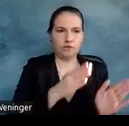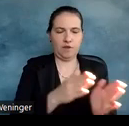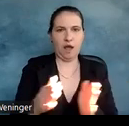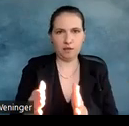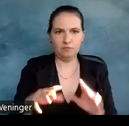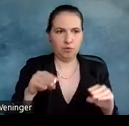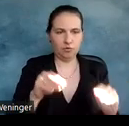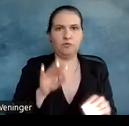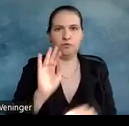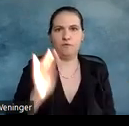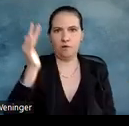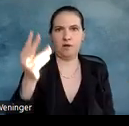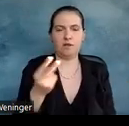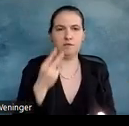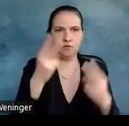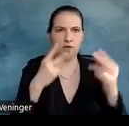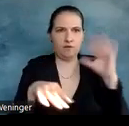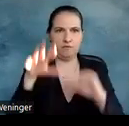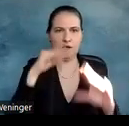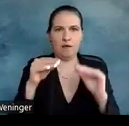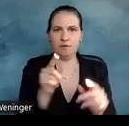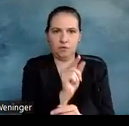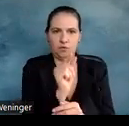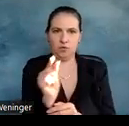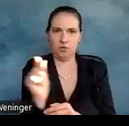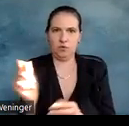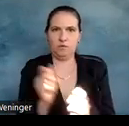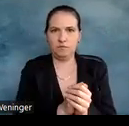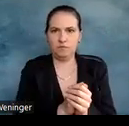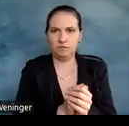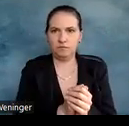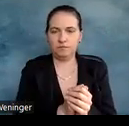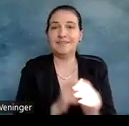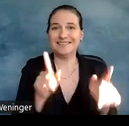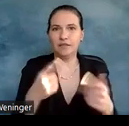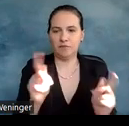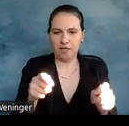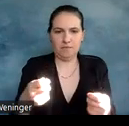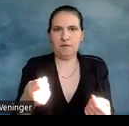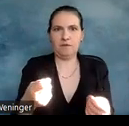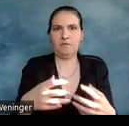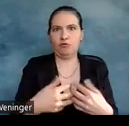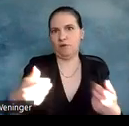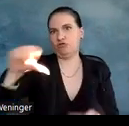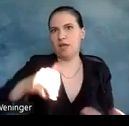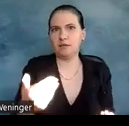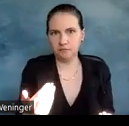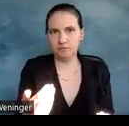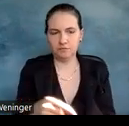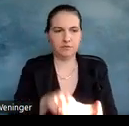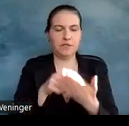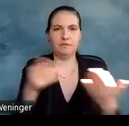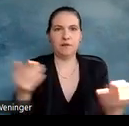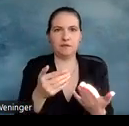effizienten oder erfolgreichen visuellen Verarbeitung zu eng sind. Dann erhalten wir schlechte Ergebnisse, die darauf hindeuten, dass